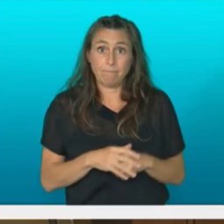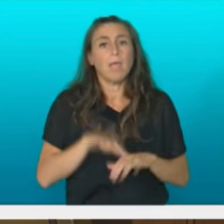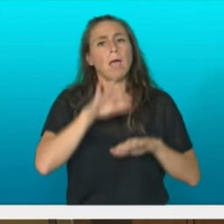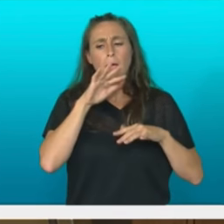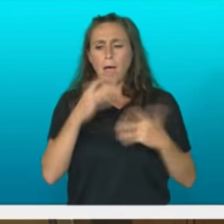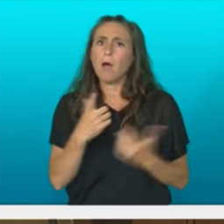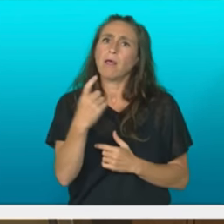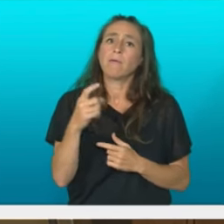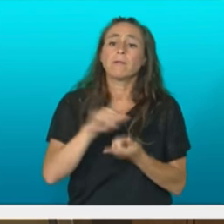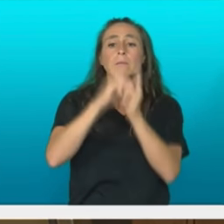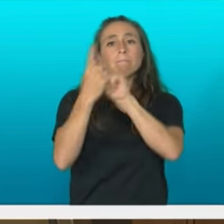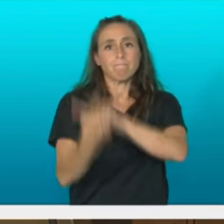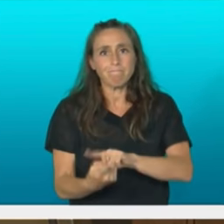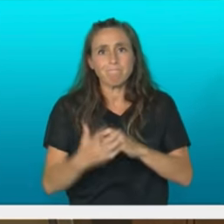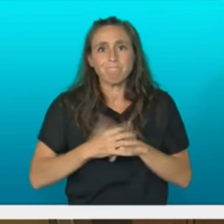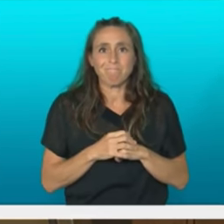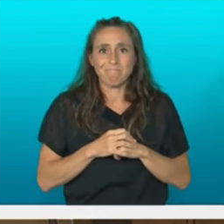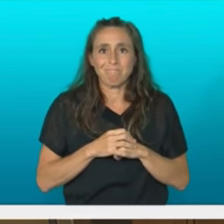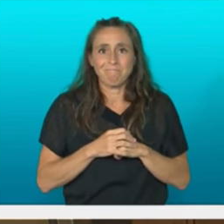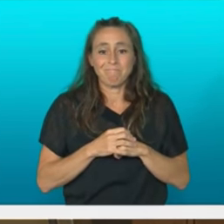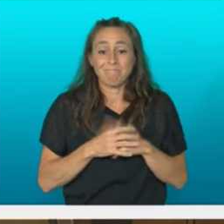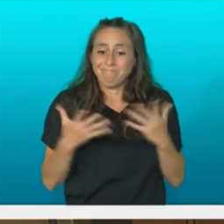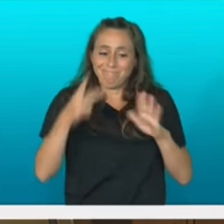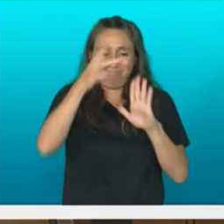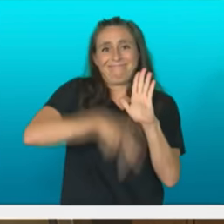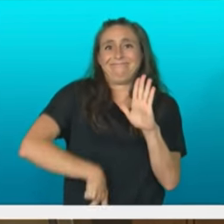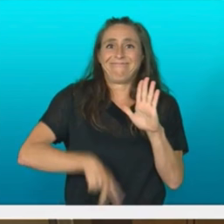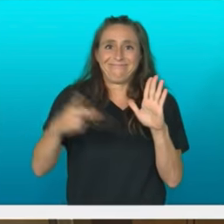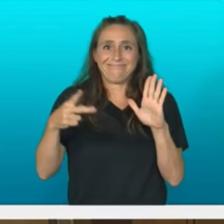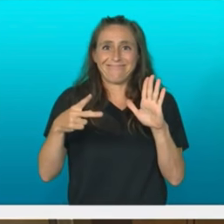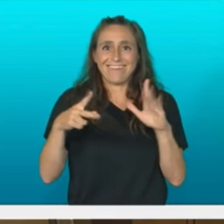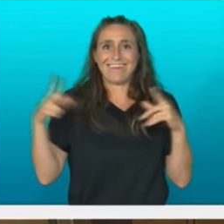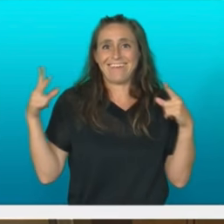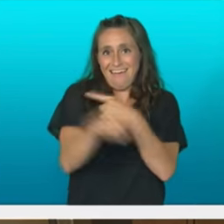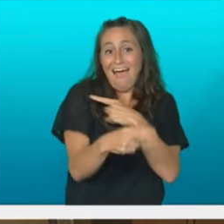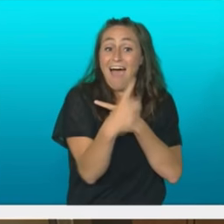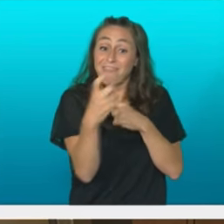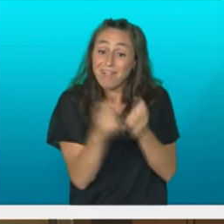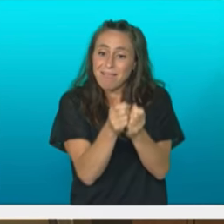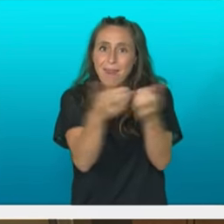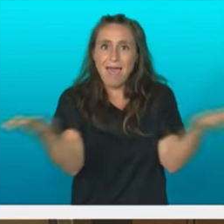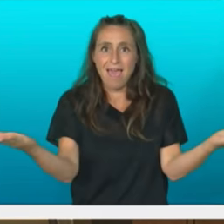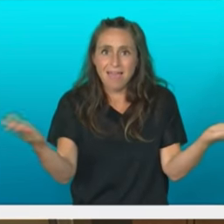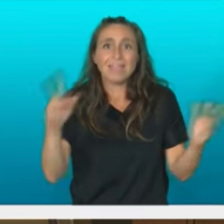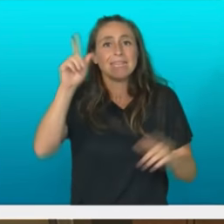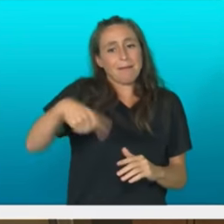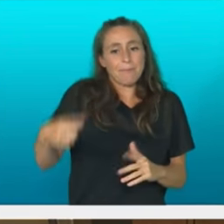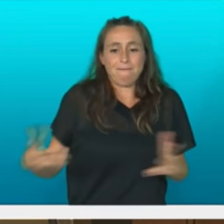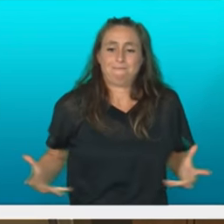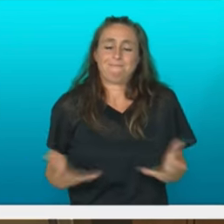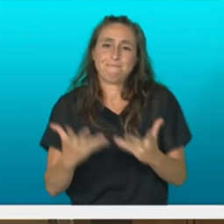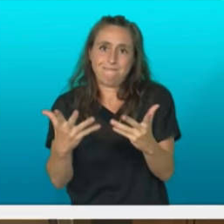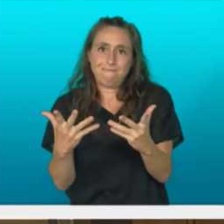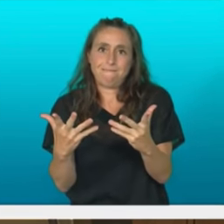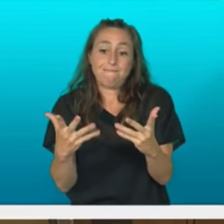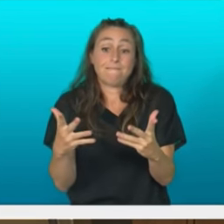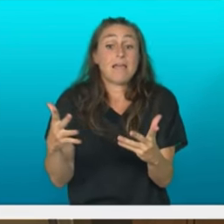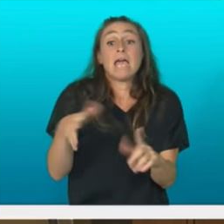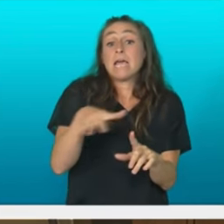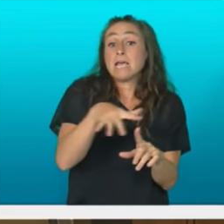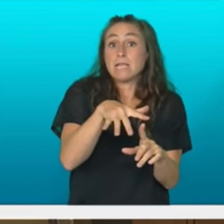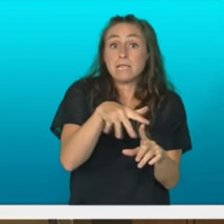Murrizketa utxetan oinarritu beharrean, neurripreventiboak horokortuz, erritarren alduntzea bultzatuz, sektore haulenak